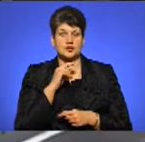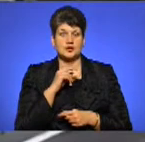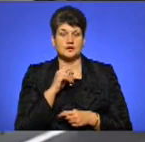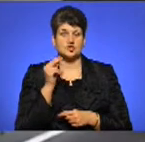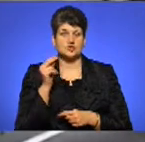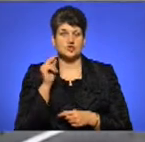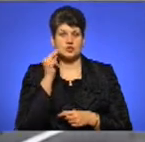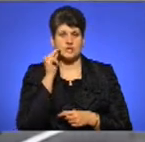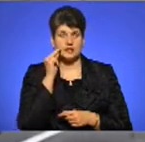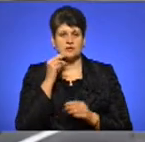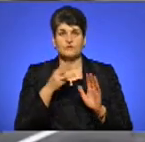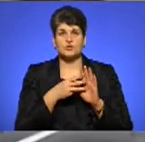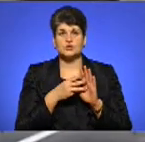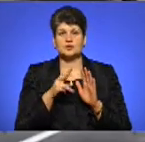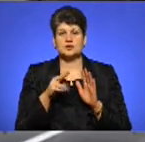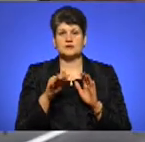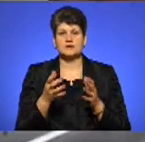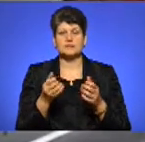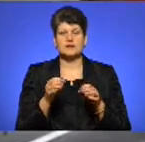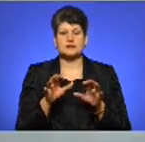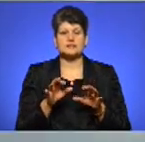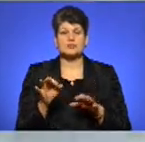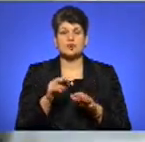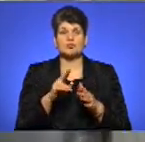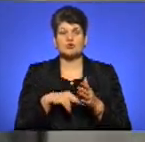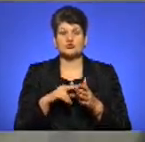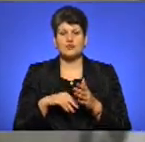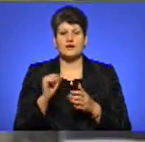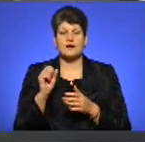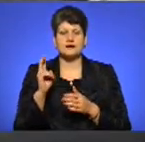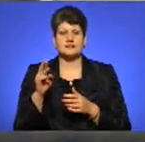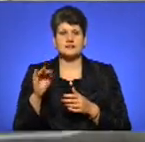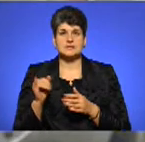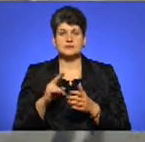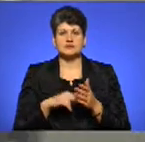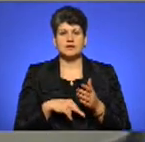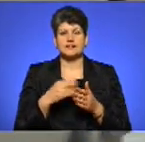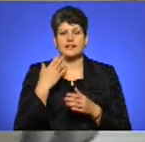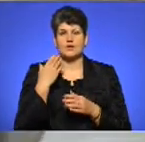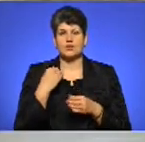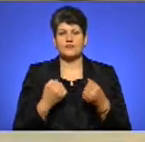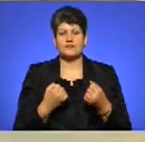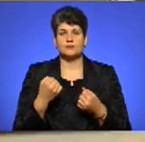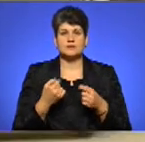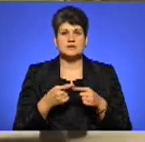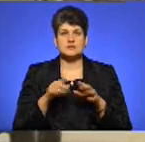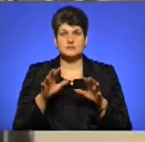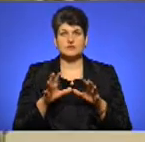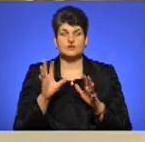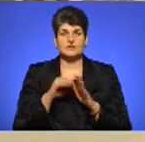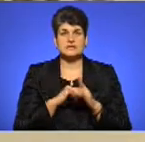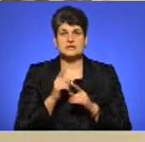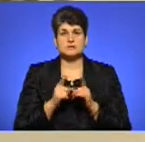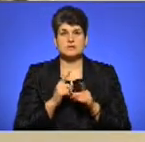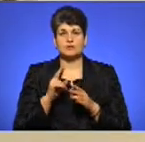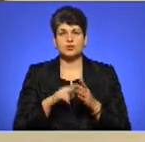8 листопада прийняли закон про оподаткування акцизним податком легкових автомобілів. Цим законом внесли зміни